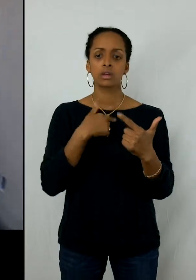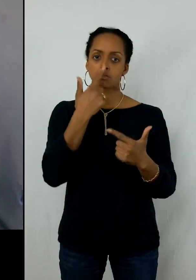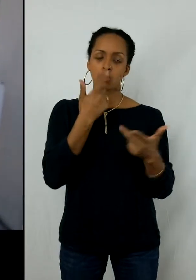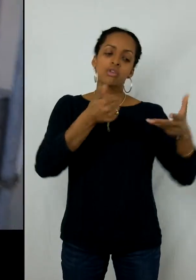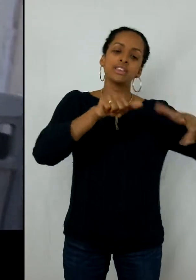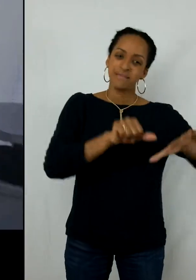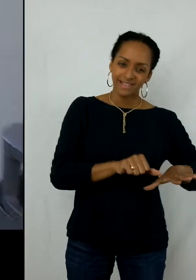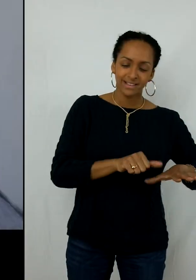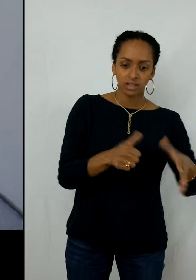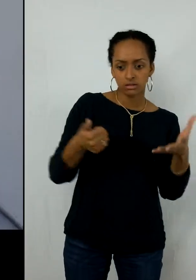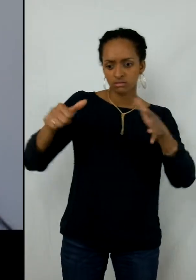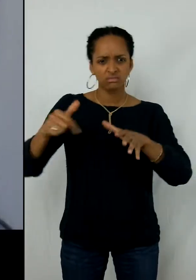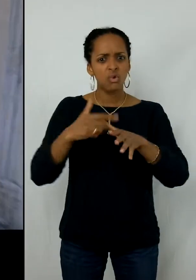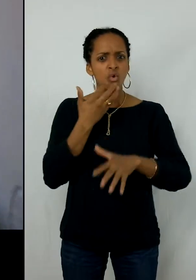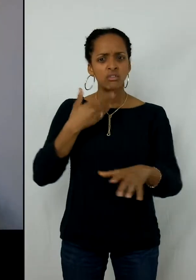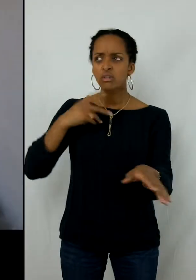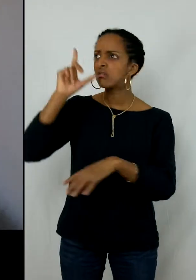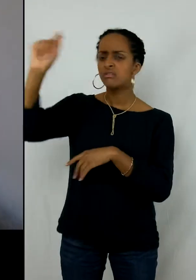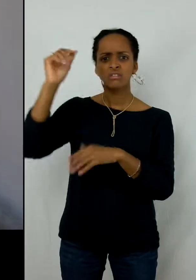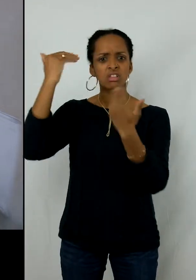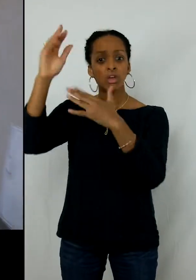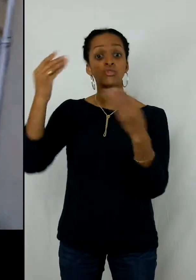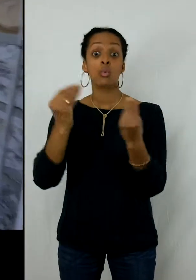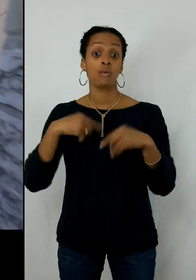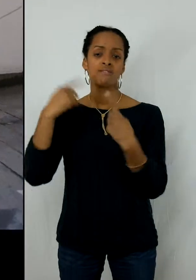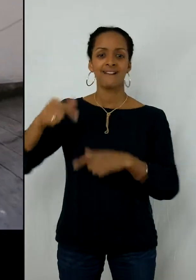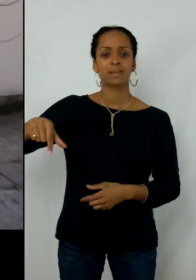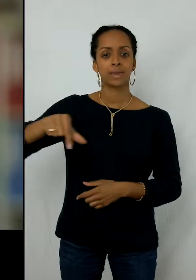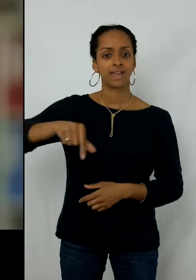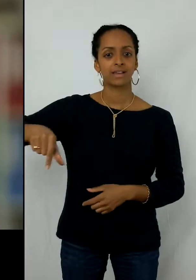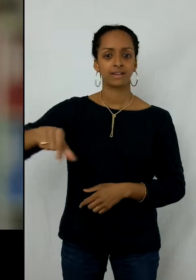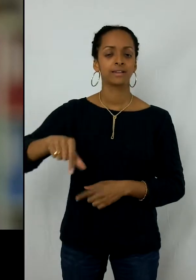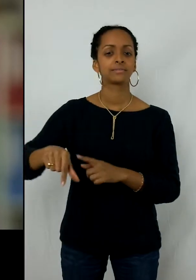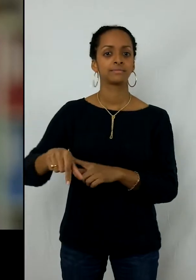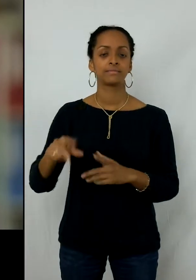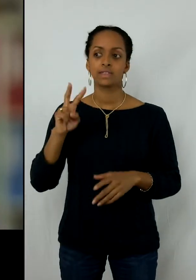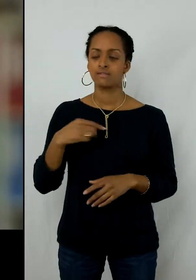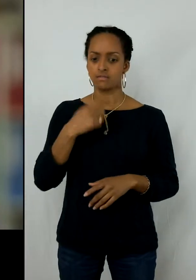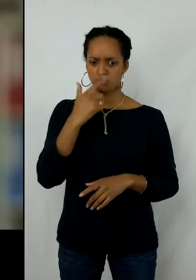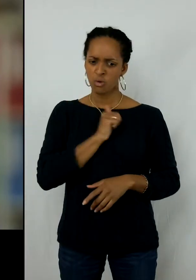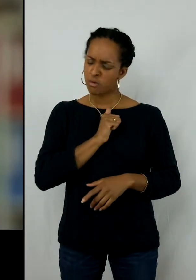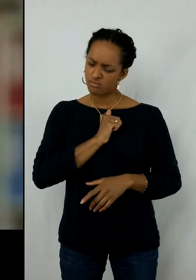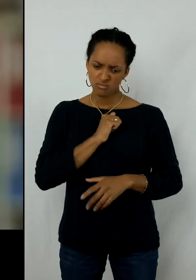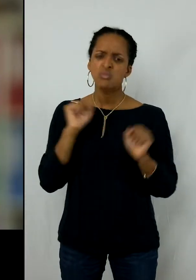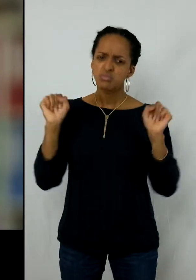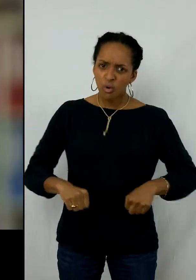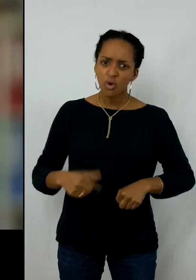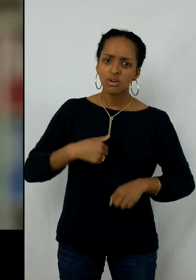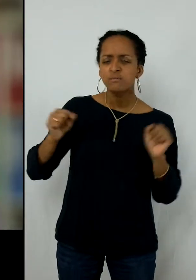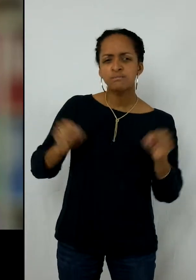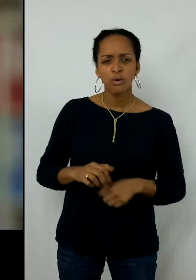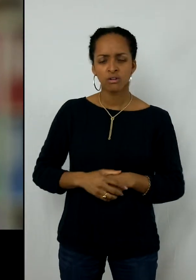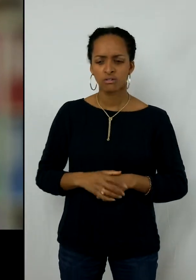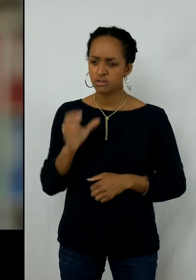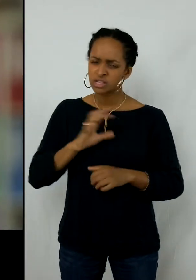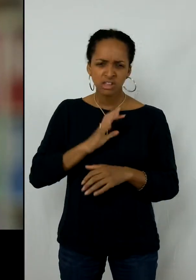passer ce semestre à l'étranger. Je l'ai fait au Québec. Donc oui, c'est un peu une sorte de défi personnel. Je me suis